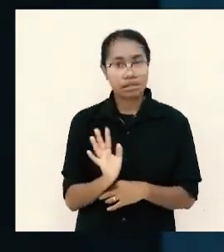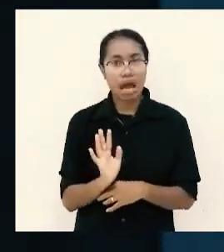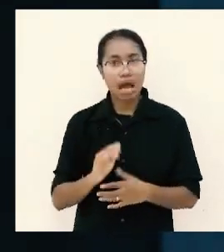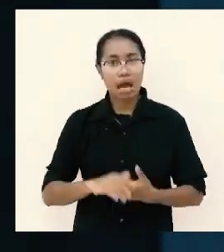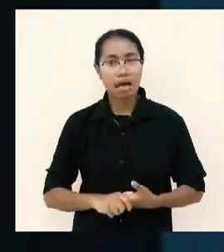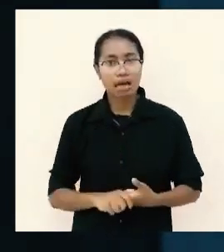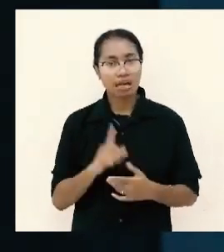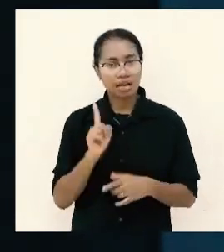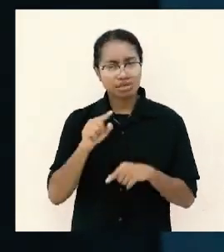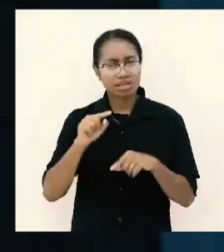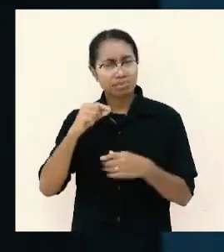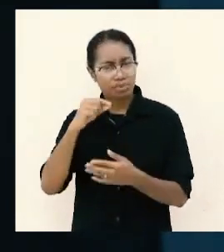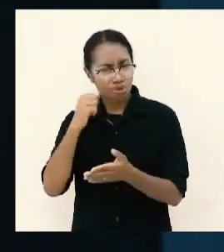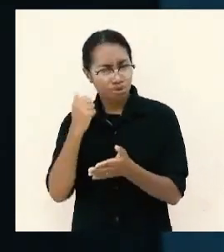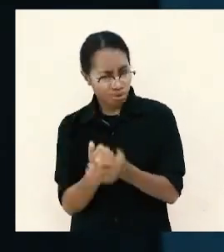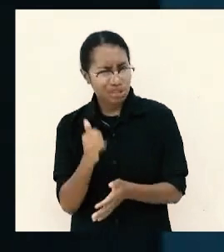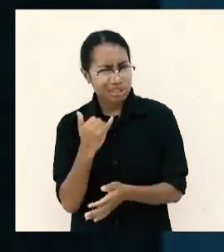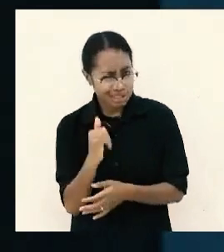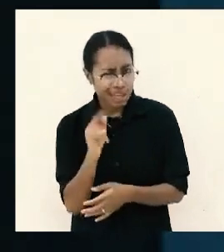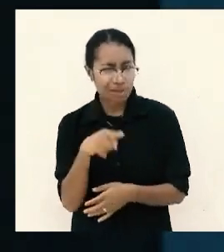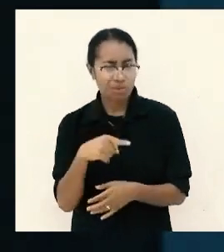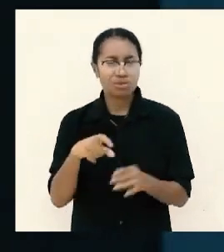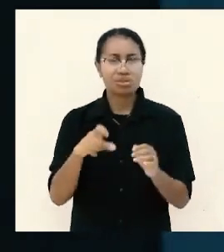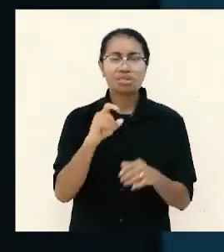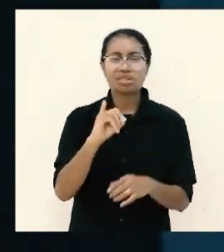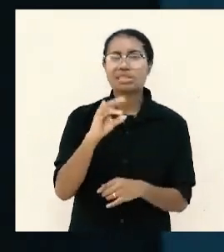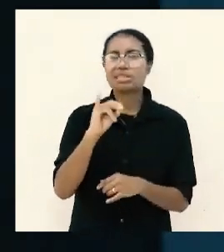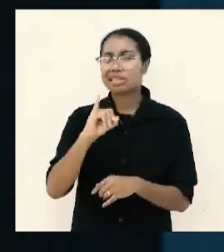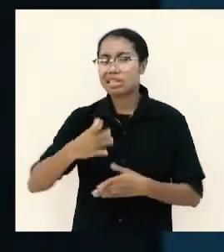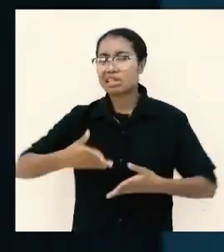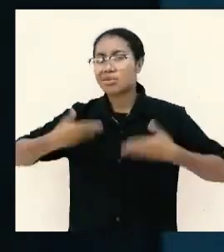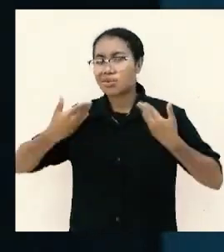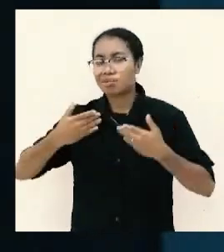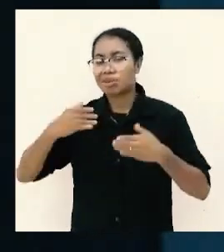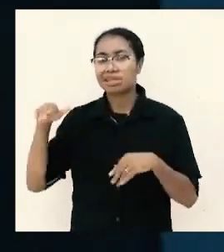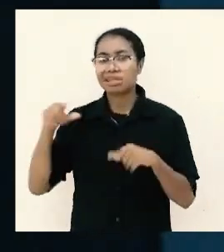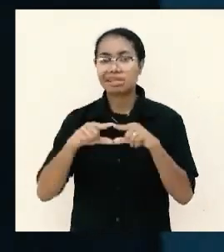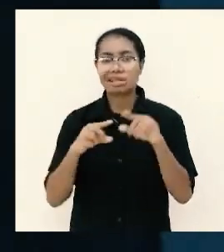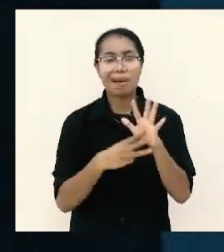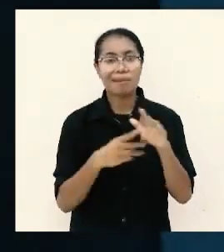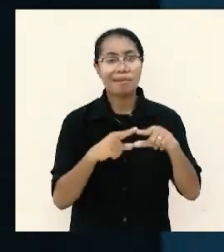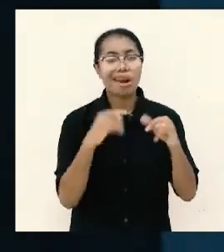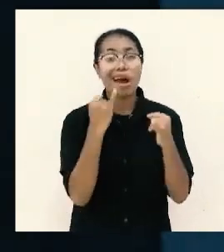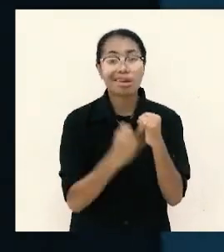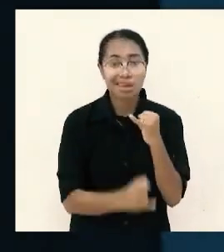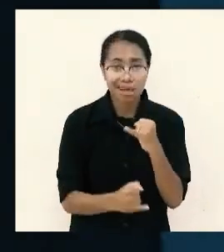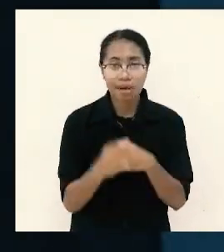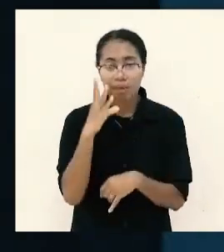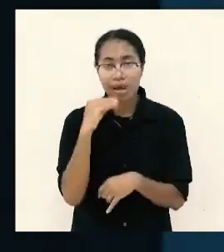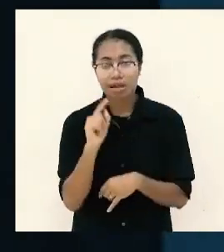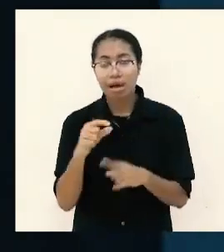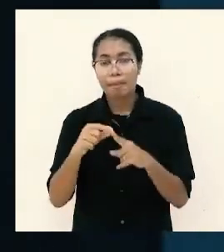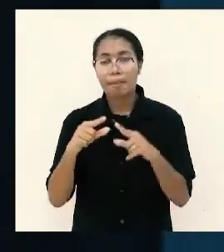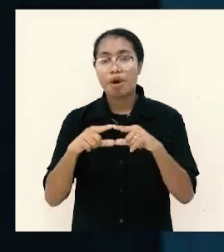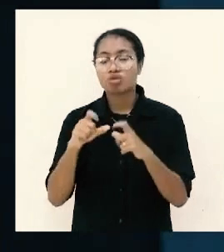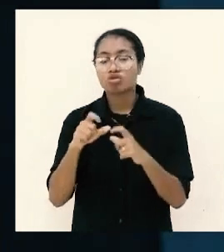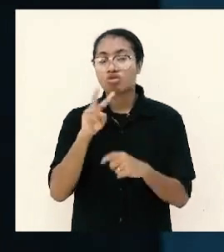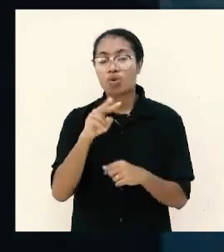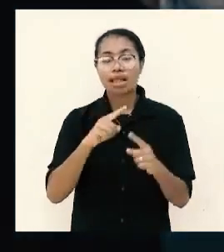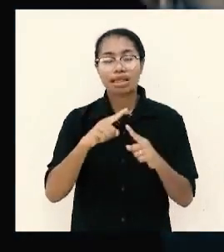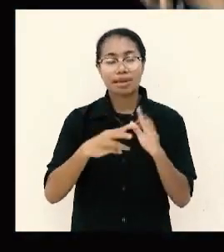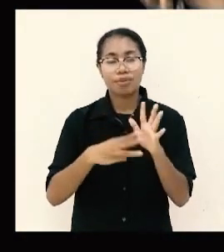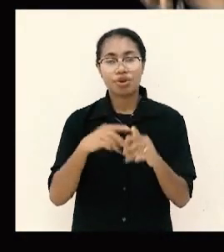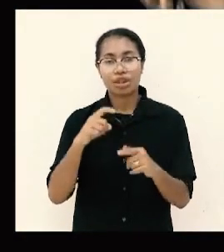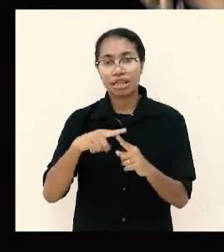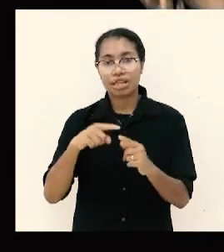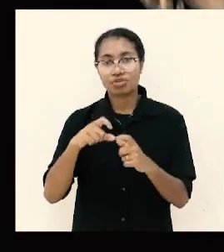memang inilah salah satu ciri hidup di zaman akhir sebagaimana dikatakan Paulus dalam 2 Timotius 3 ayat